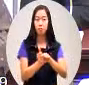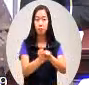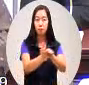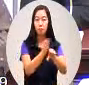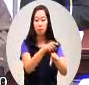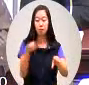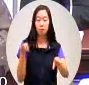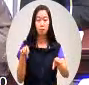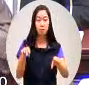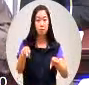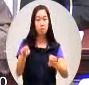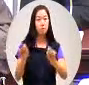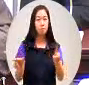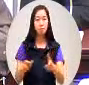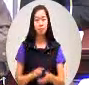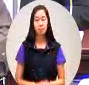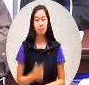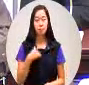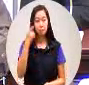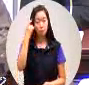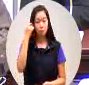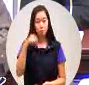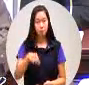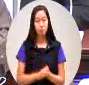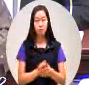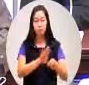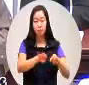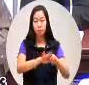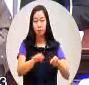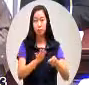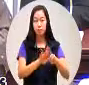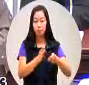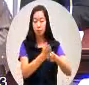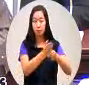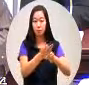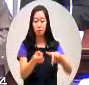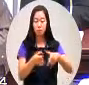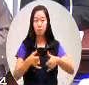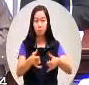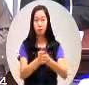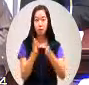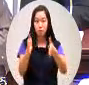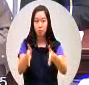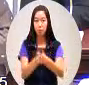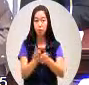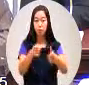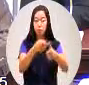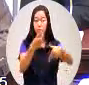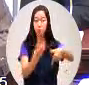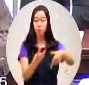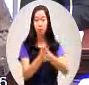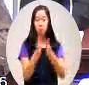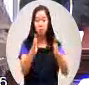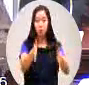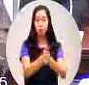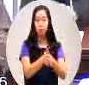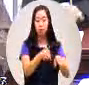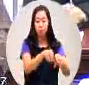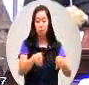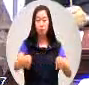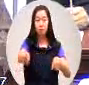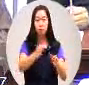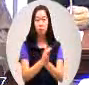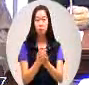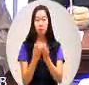走路不一样所以我想基于南部宏观公路现在对甲仙对沿途桃园